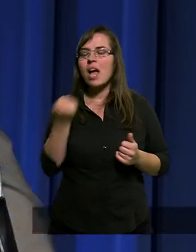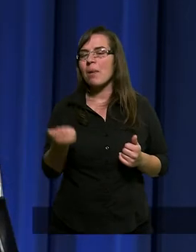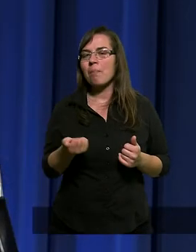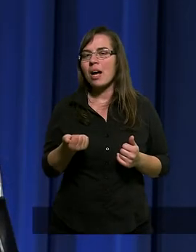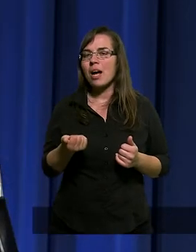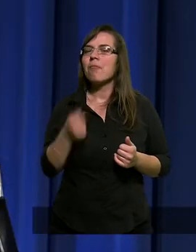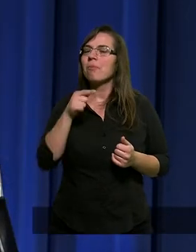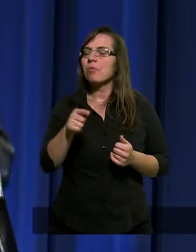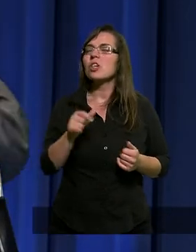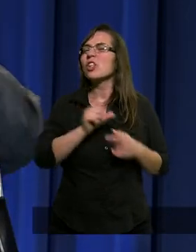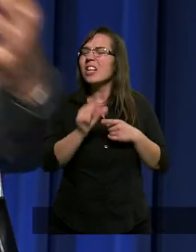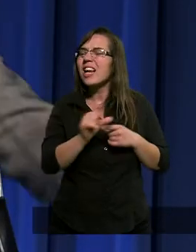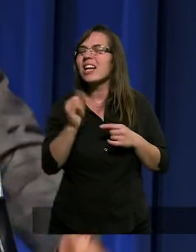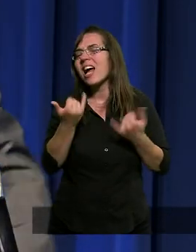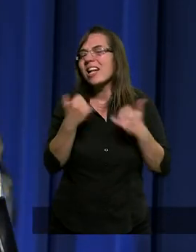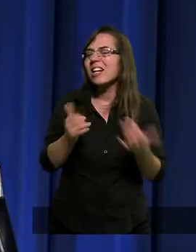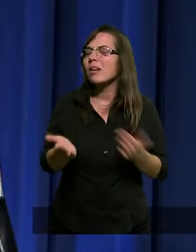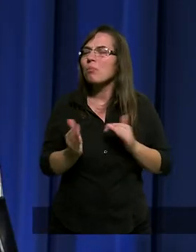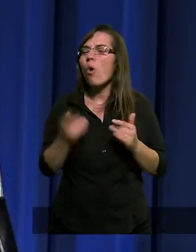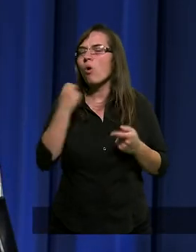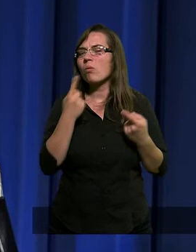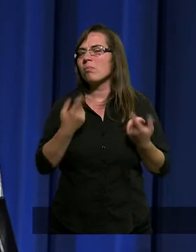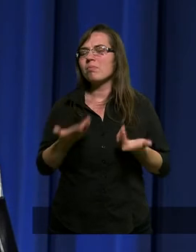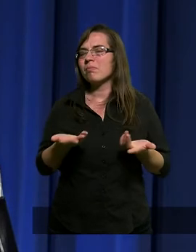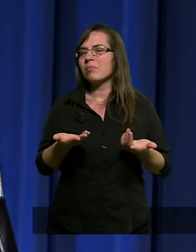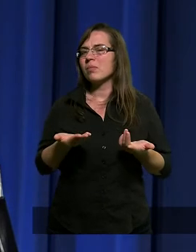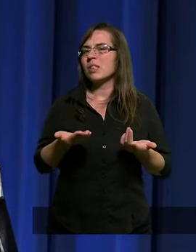to jeszcze się praktykuje, czy już jakieś inne sposoby,